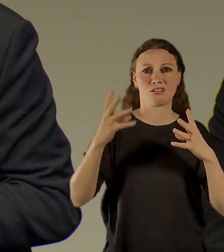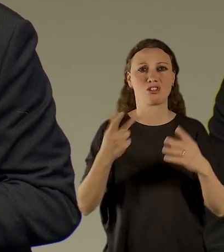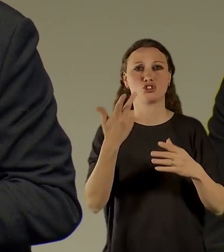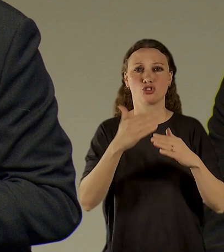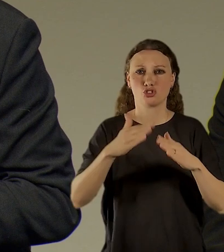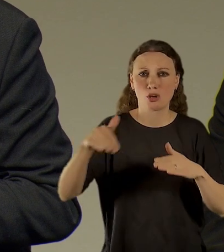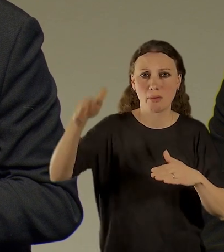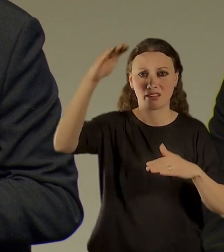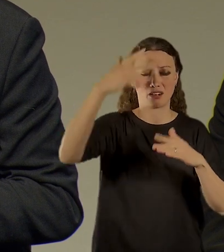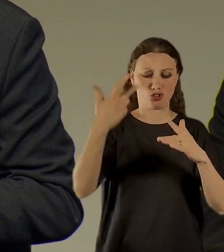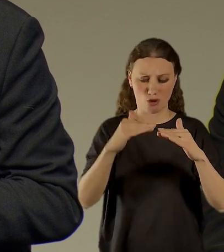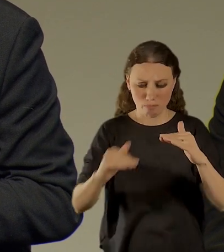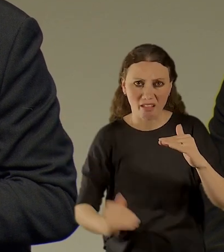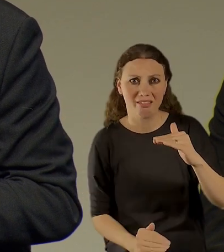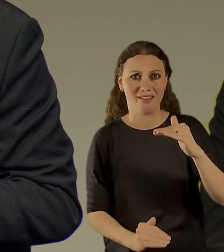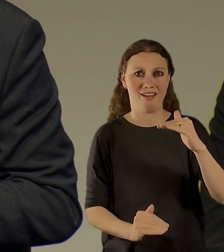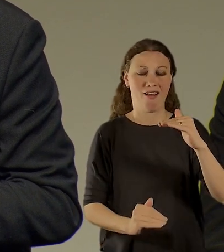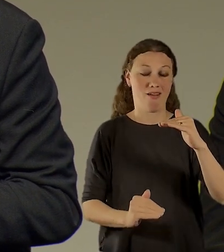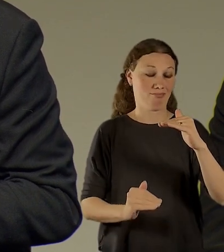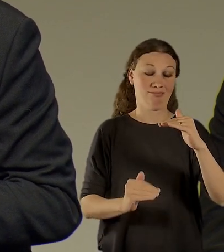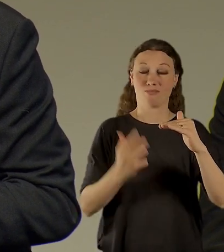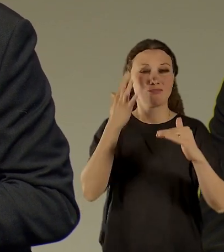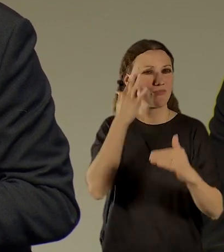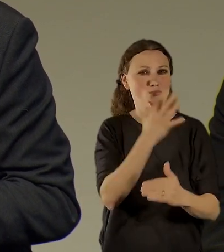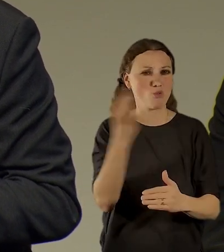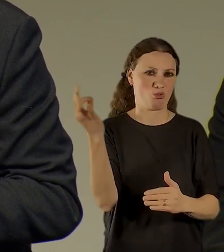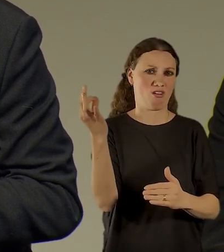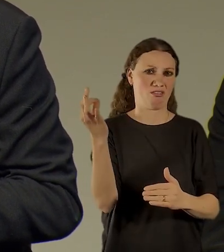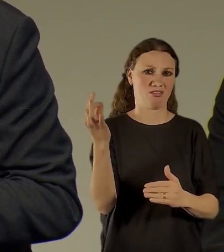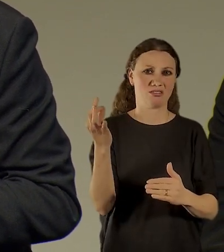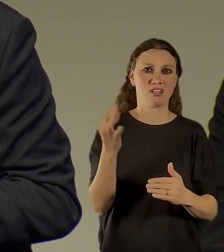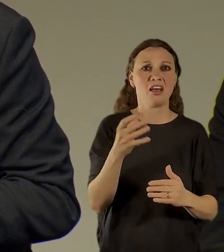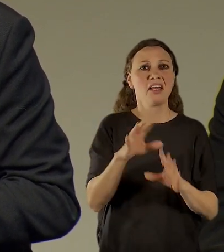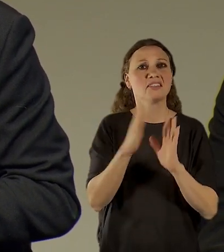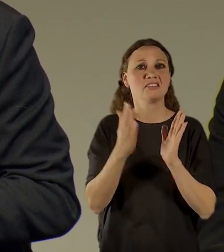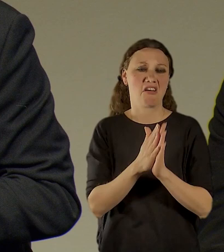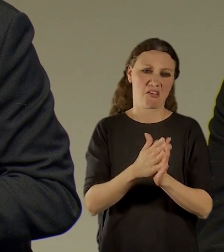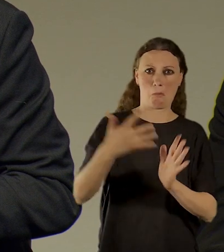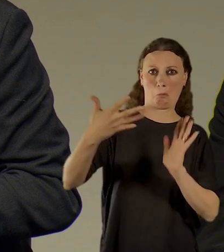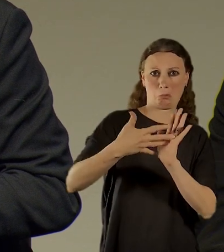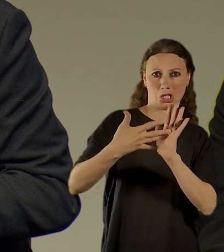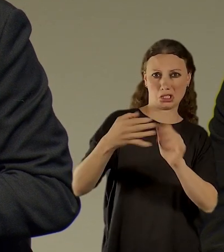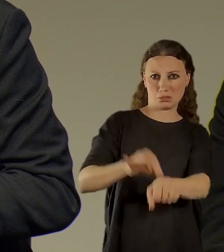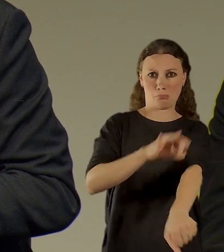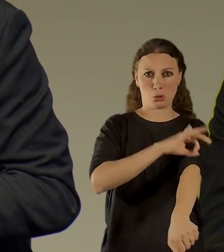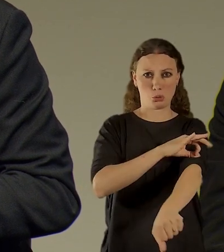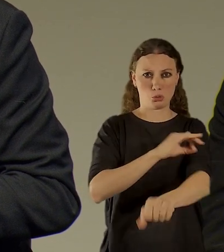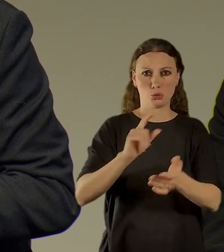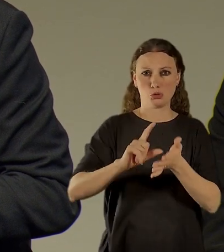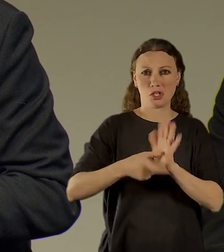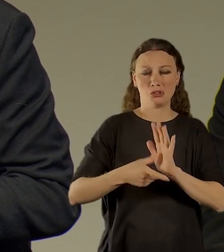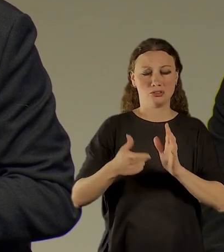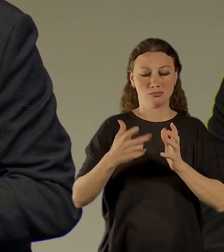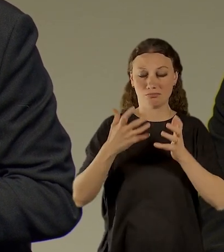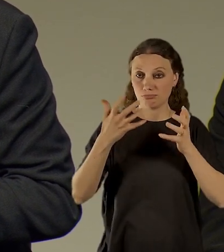do země, dělaný moderní expozice, které mají 5000 metrů čtverečných atd. Tak to